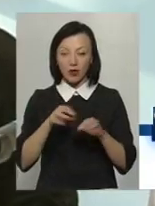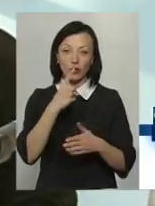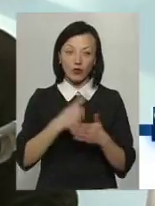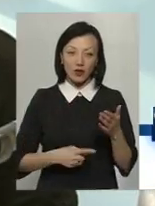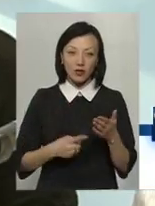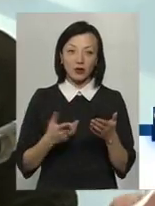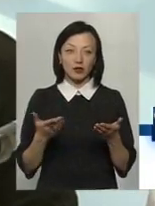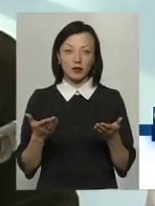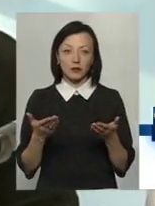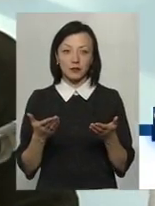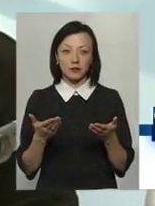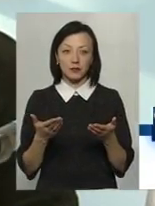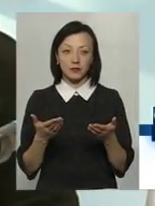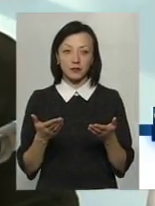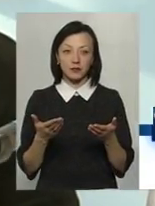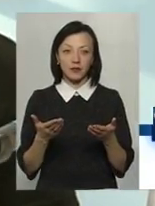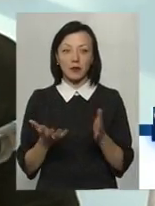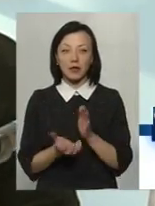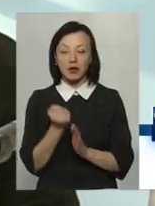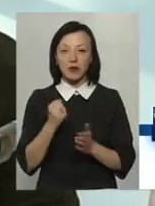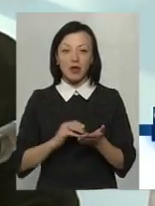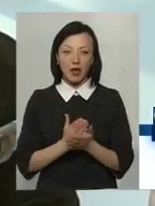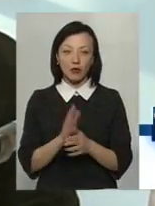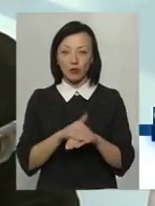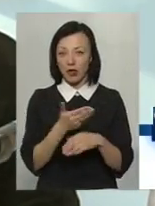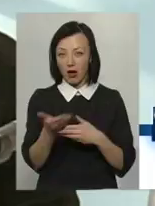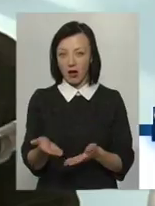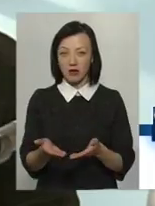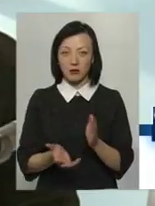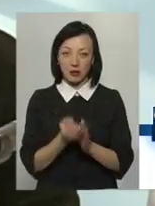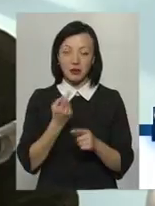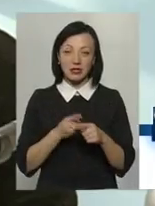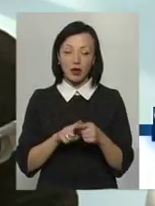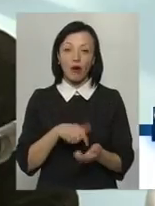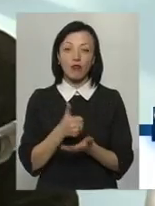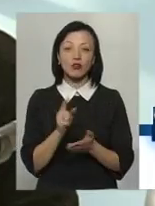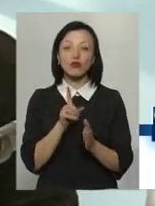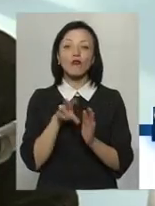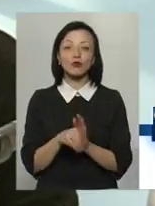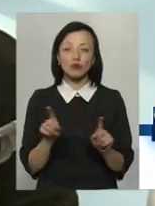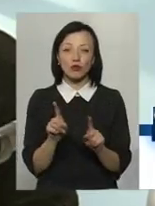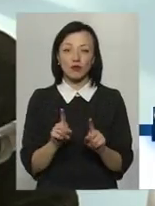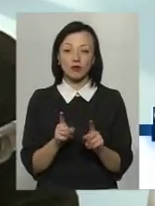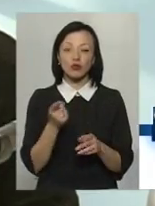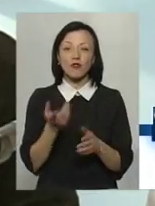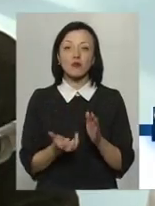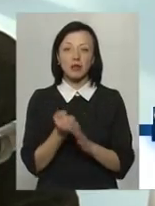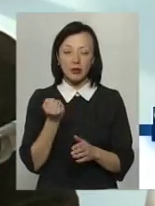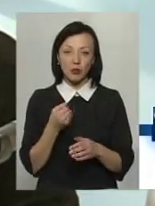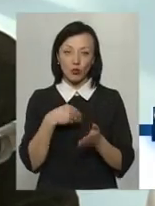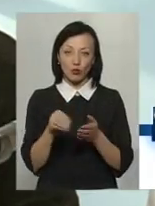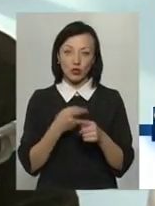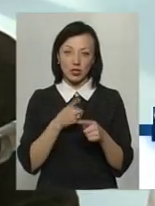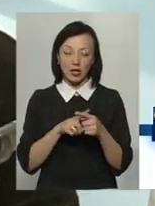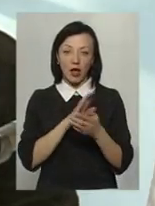іншу систему підтримання якості, то, будь ласка, підтримайте це. Головне, що лежить в основі, що саме ви підтримуєте, окупуючи